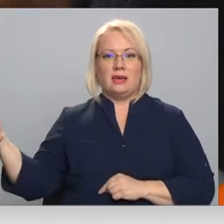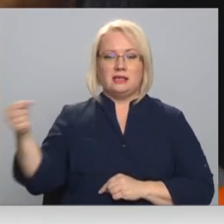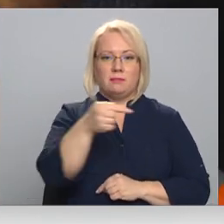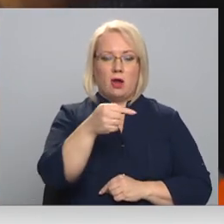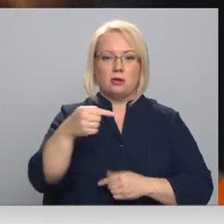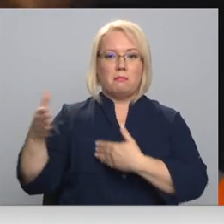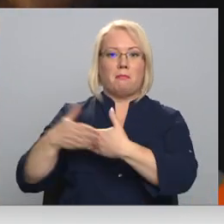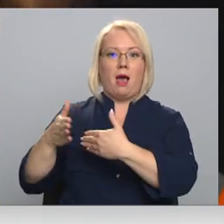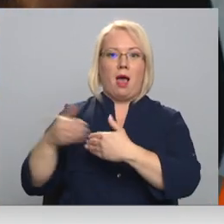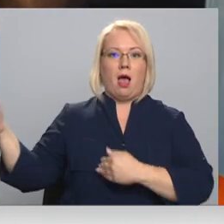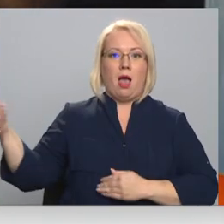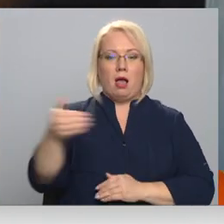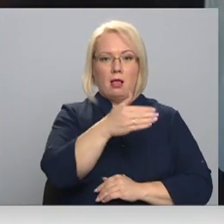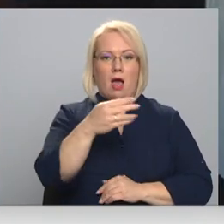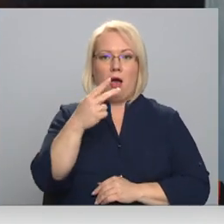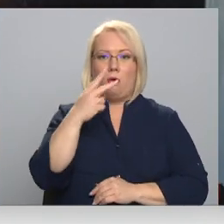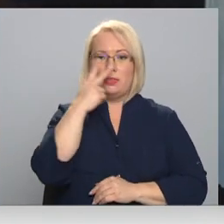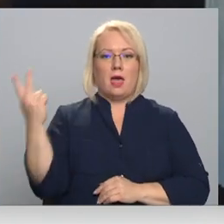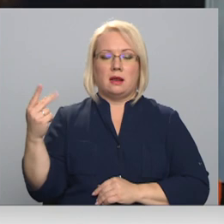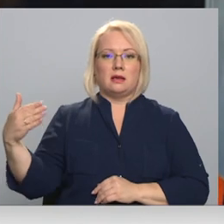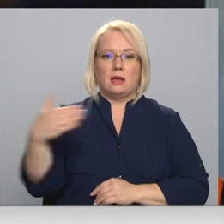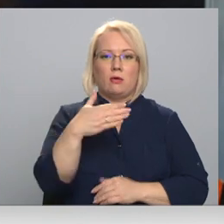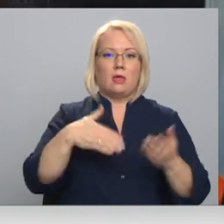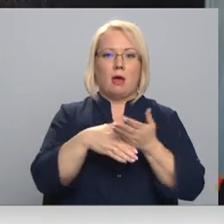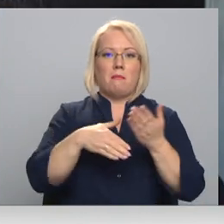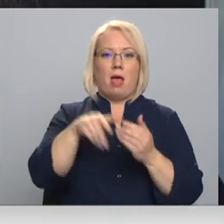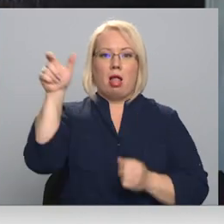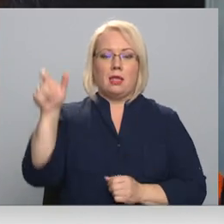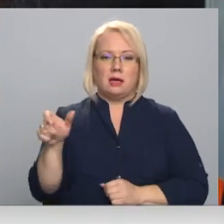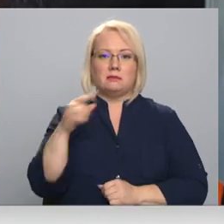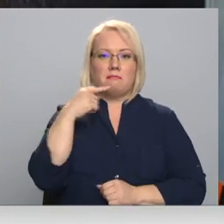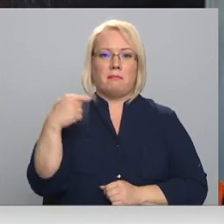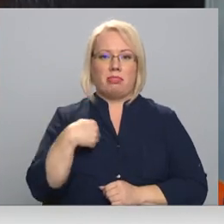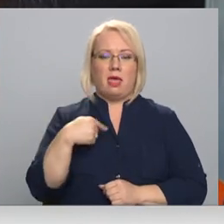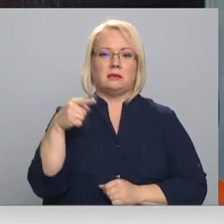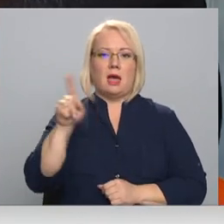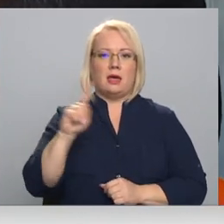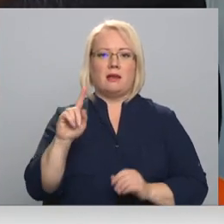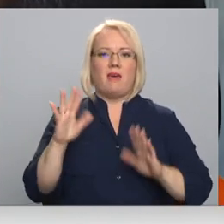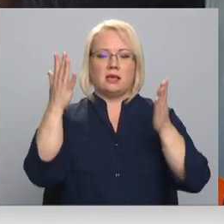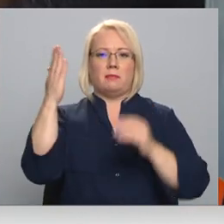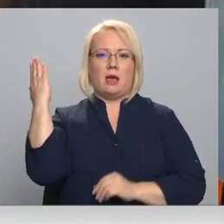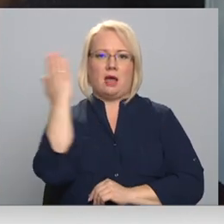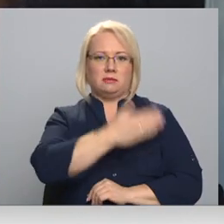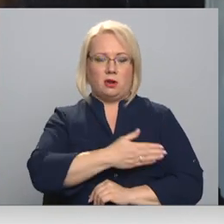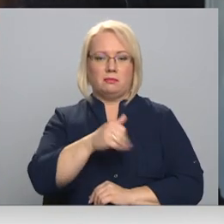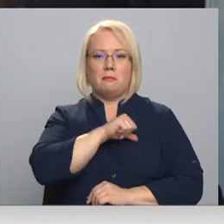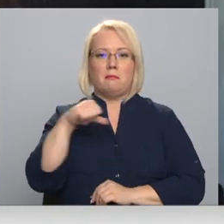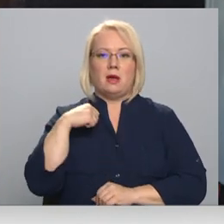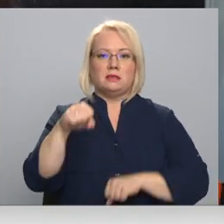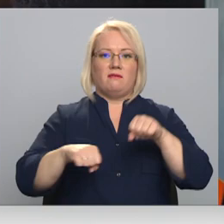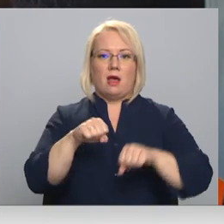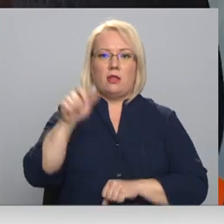tikku, mēs vairs neredzēju, kā viņš šeit paroza garām. Tikai palīgs teica, ka viņš ir veiksmīgi aizbraucas tālāk. Lai gan arī pats velspēdis